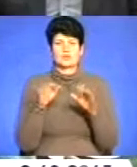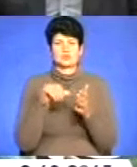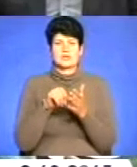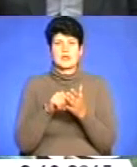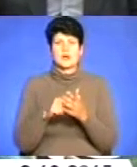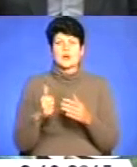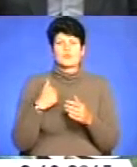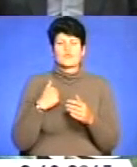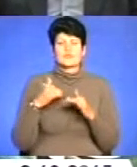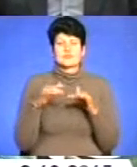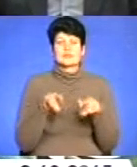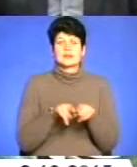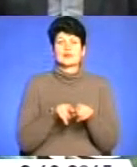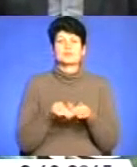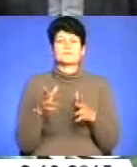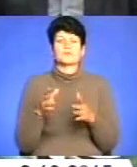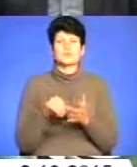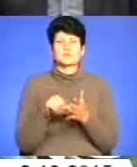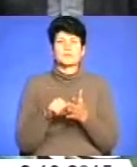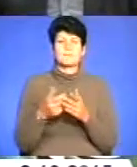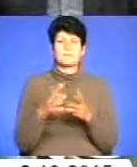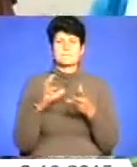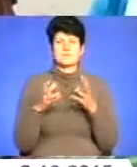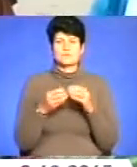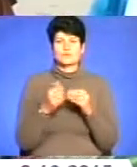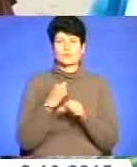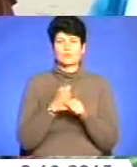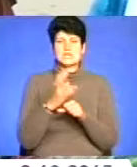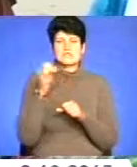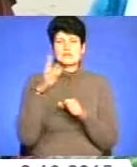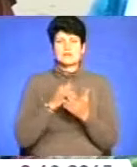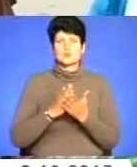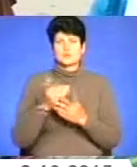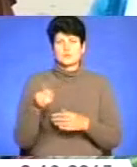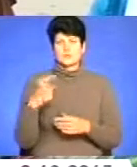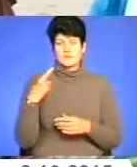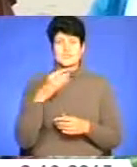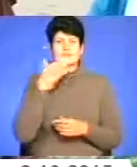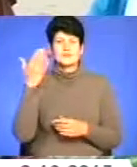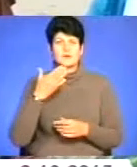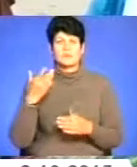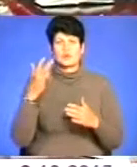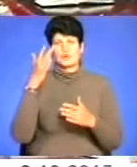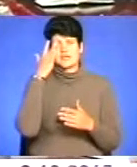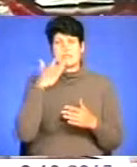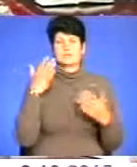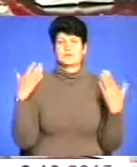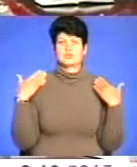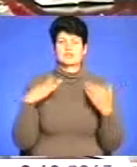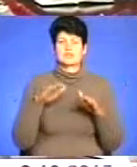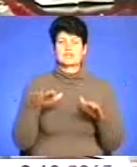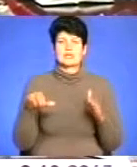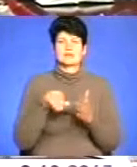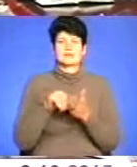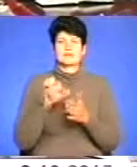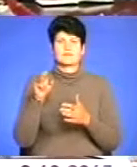дій. Також в рамках цих заходів підбили підсумки роботи соціальних служб Тернопільщини та відзвітували про літній відпочинок дітей-учасників АТО